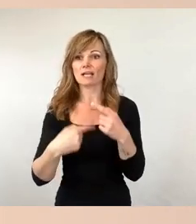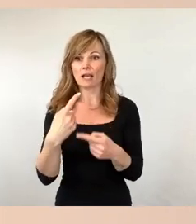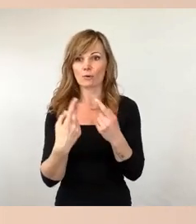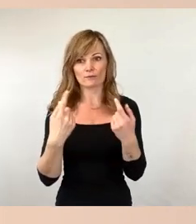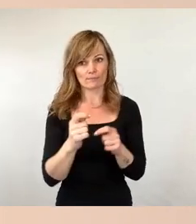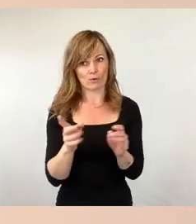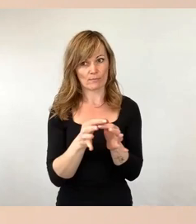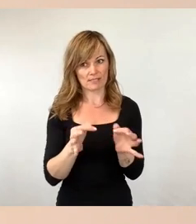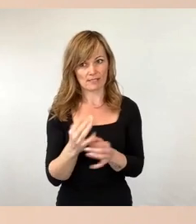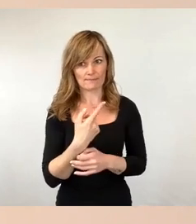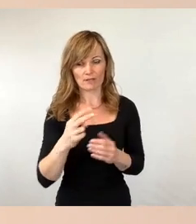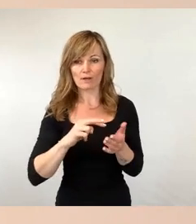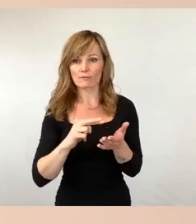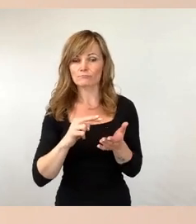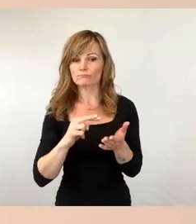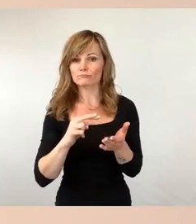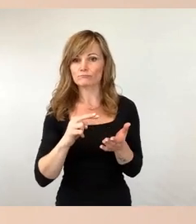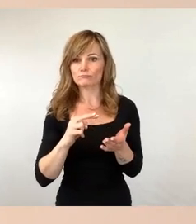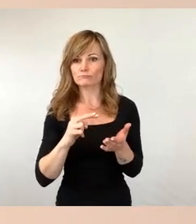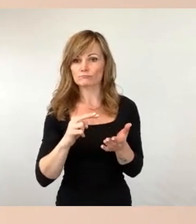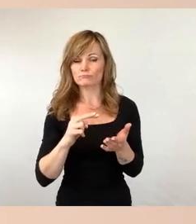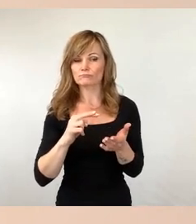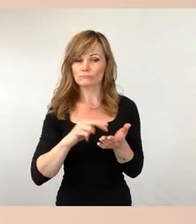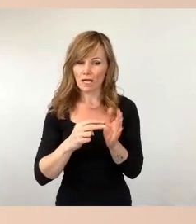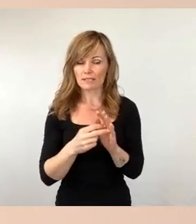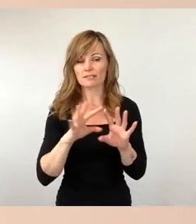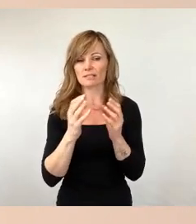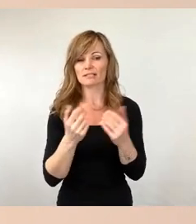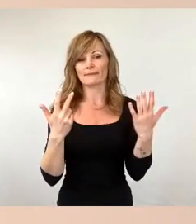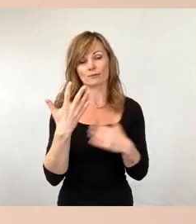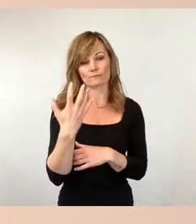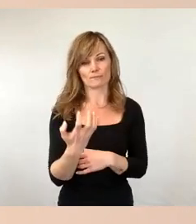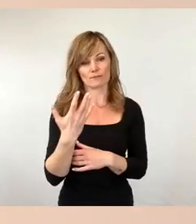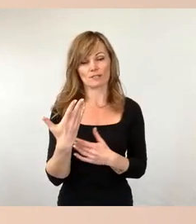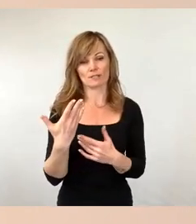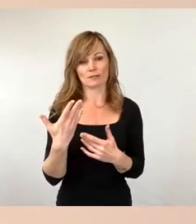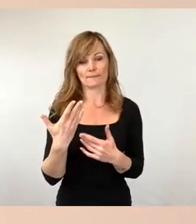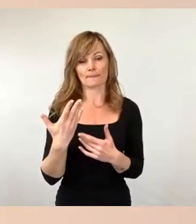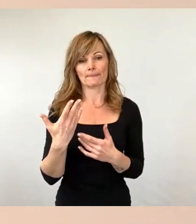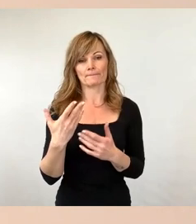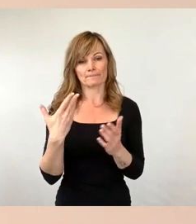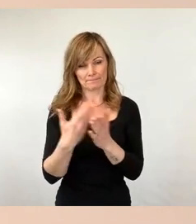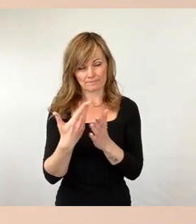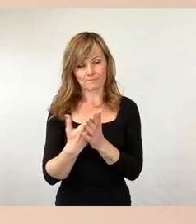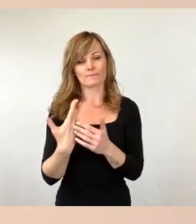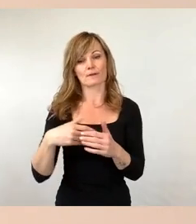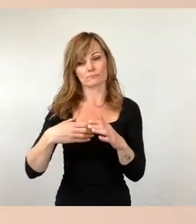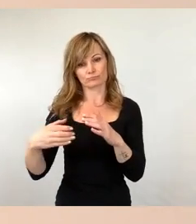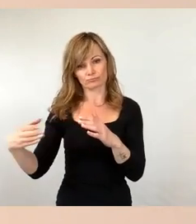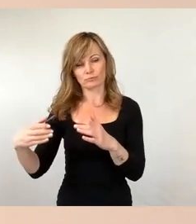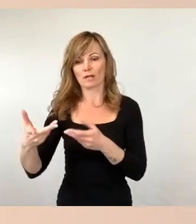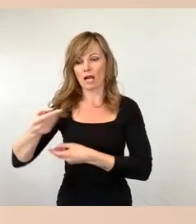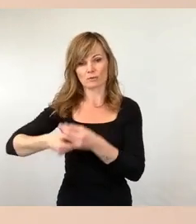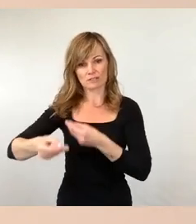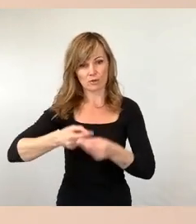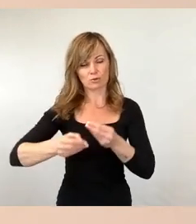also 58 Fahrgastunterstände innerhalb dieser Sperrschatten auszutauschen, sodass es eben, wie Sie es schon angesprochen haben,